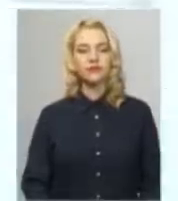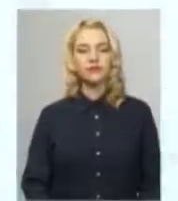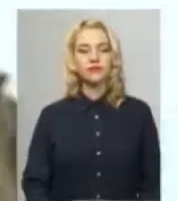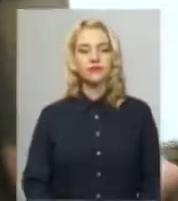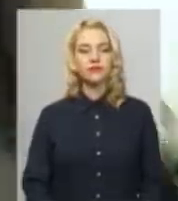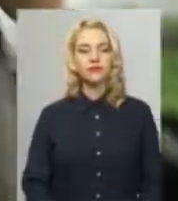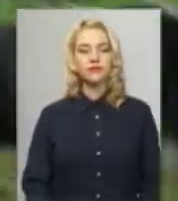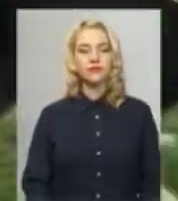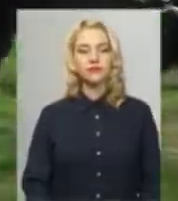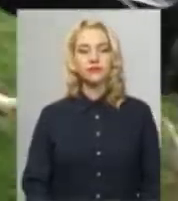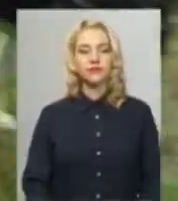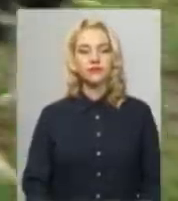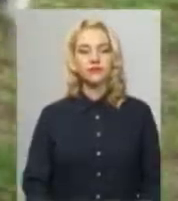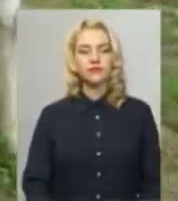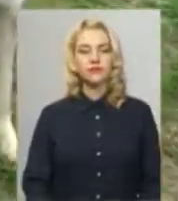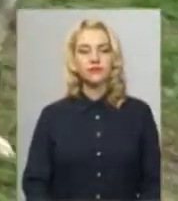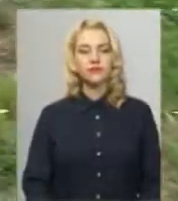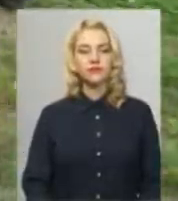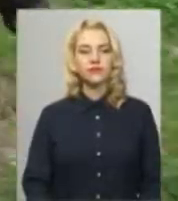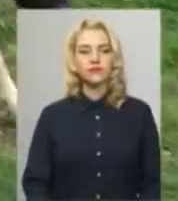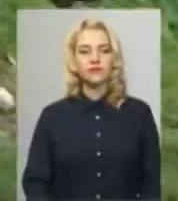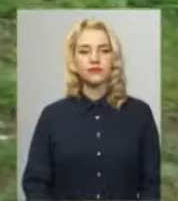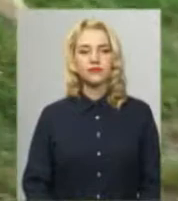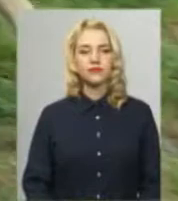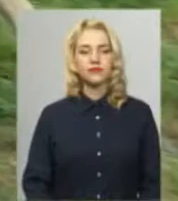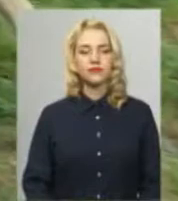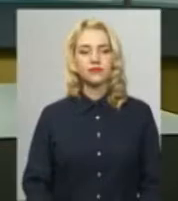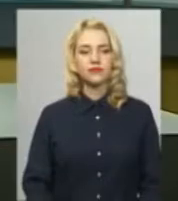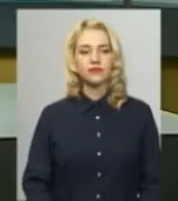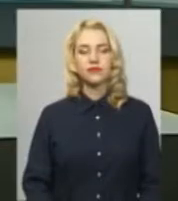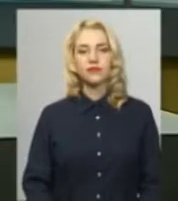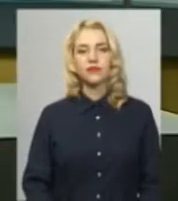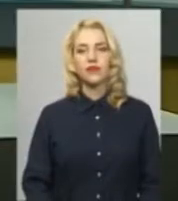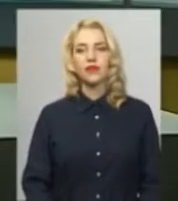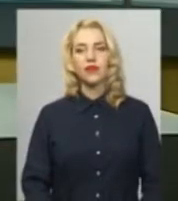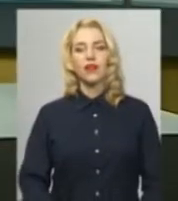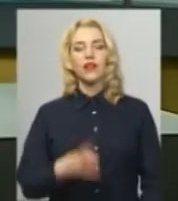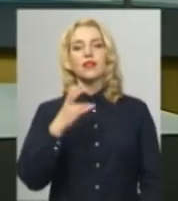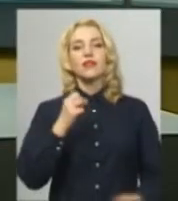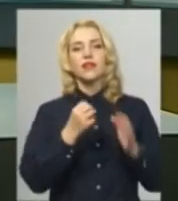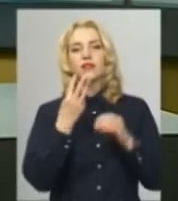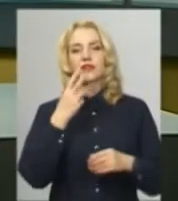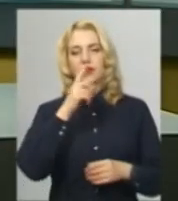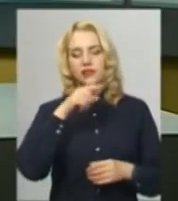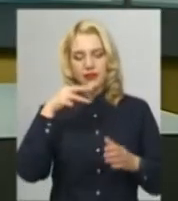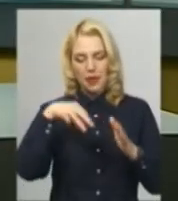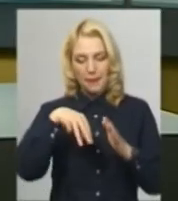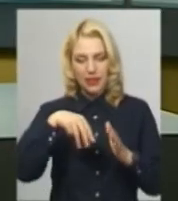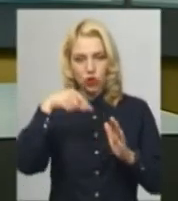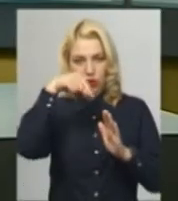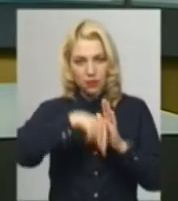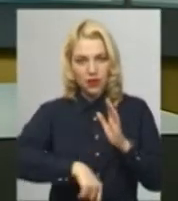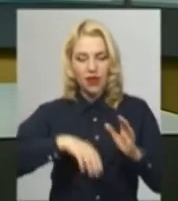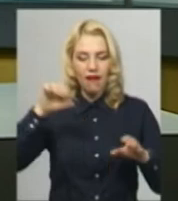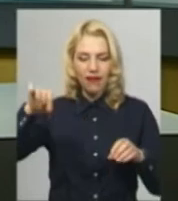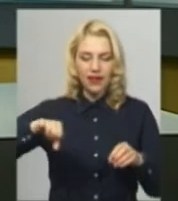Валерія Ковальчук, Олександр Горішевський. Новини на Суспільному. Хмельницький. На 13-метровій глибині у краниці замку